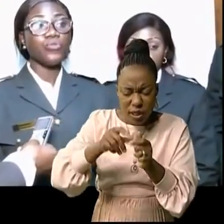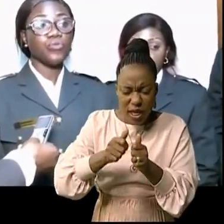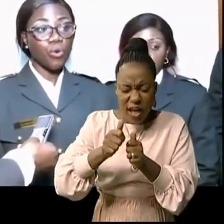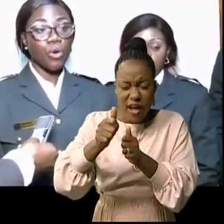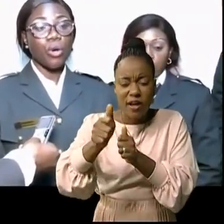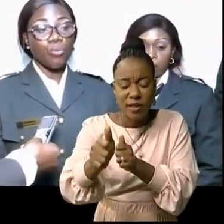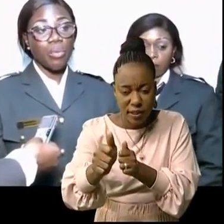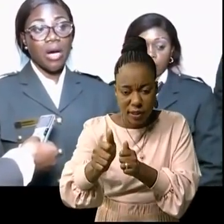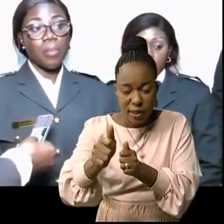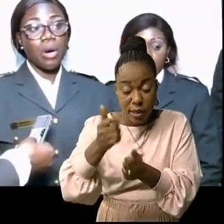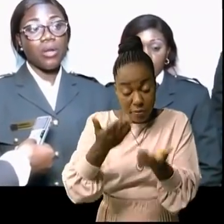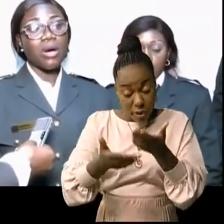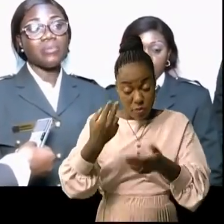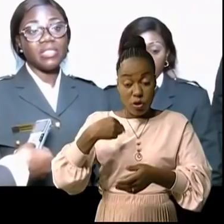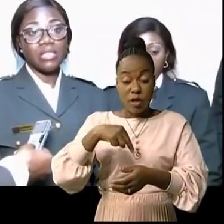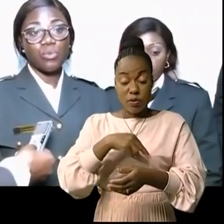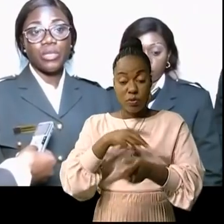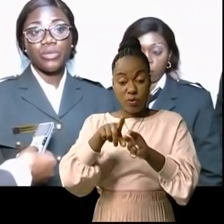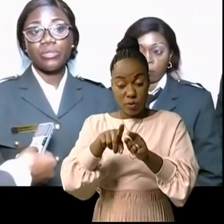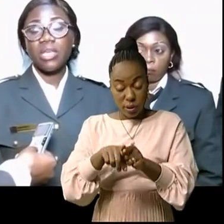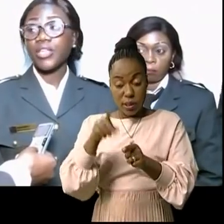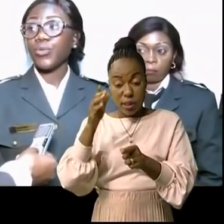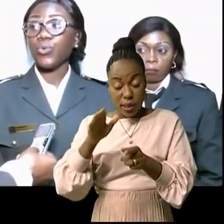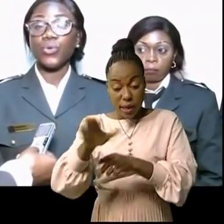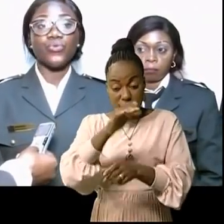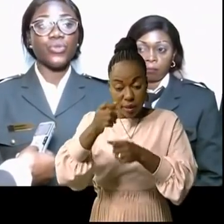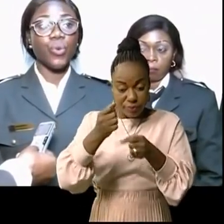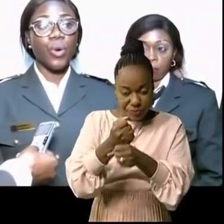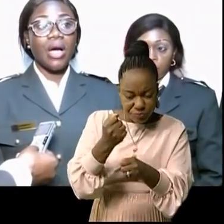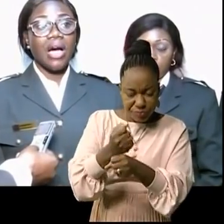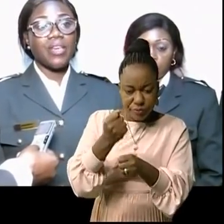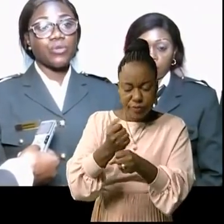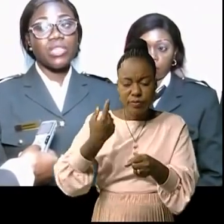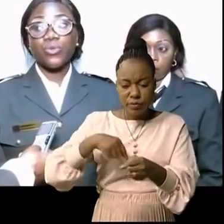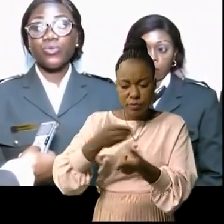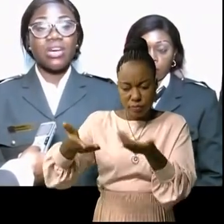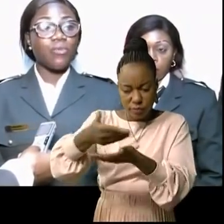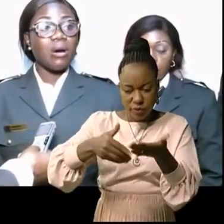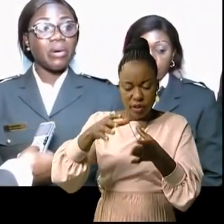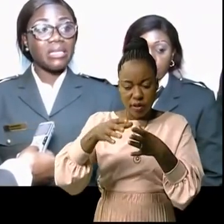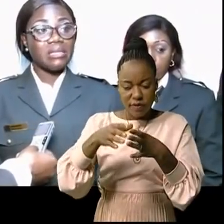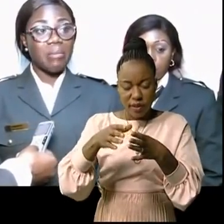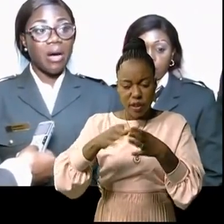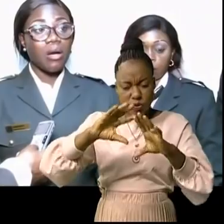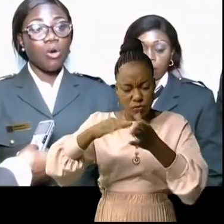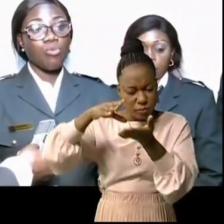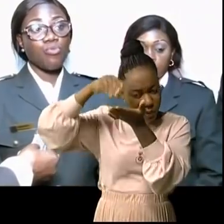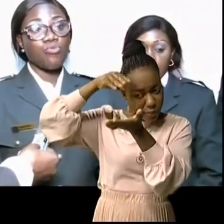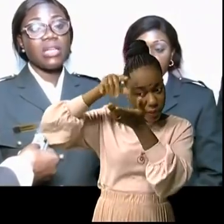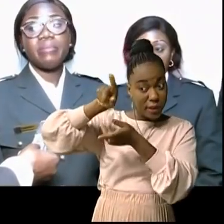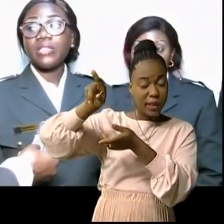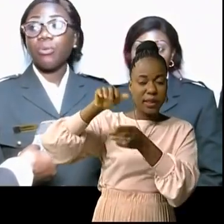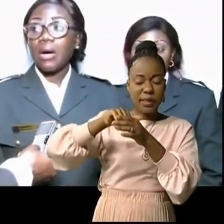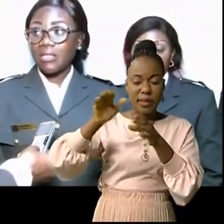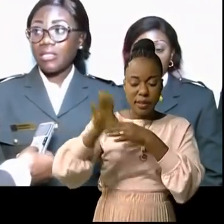à nous font par rapport à leur administration pénitentiaire et que nous revenons avec ce que nous avons appris là-bas pour